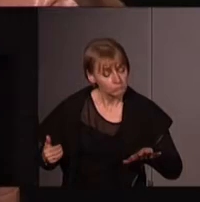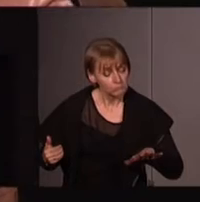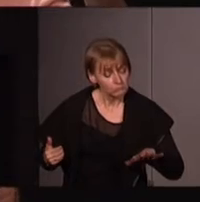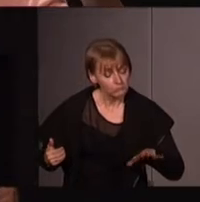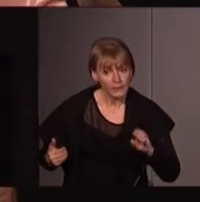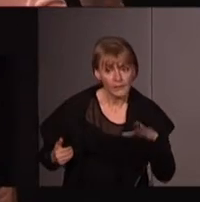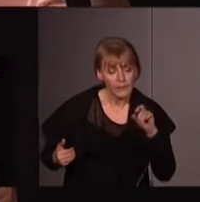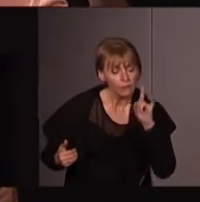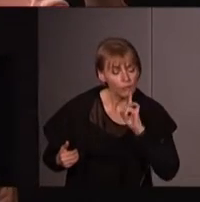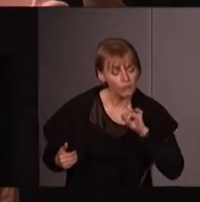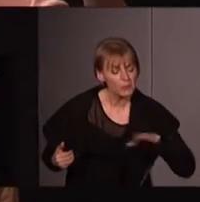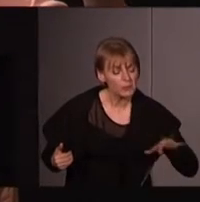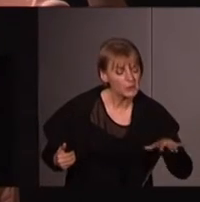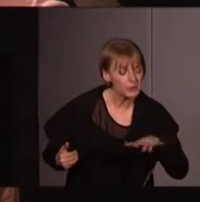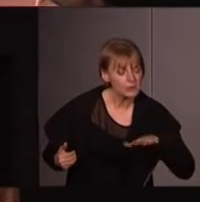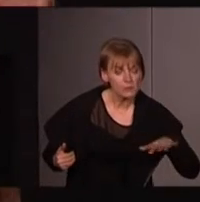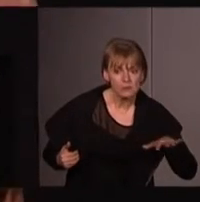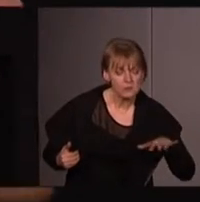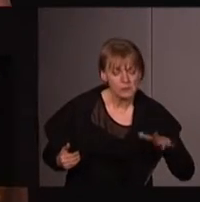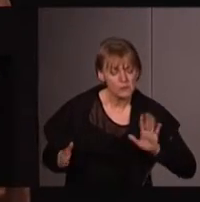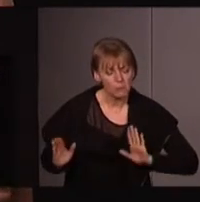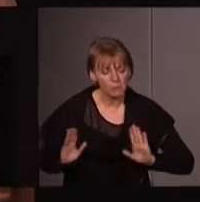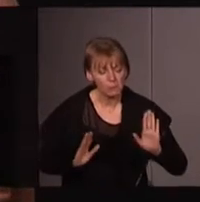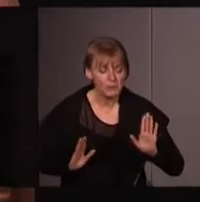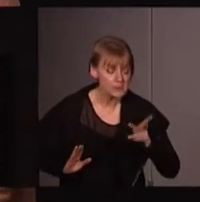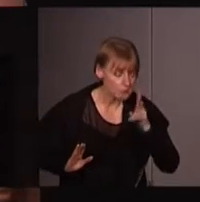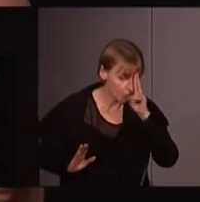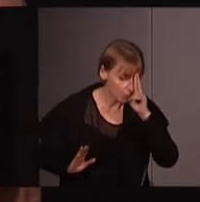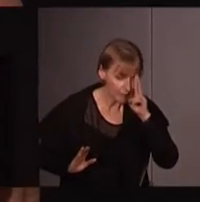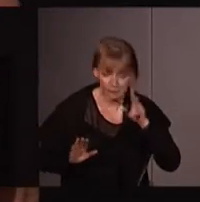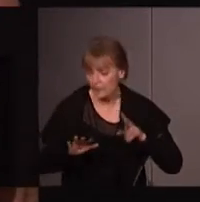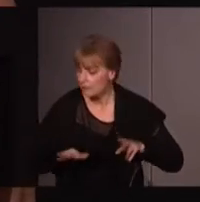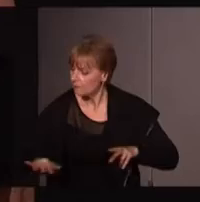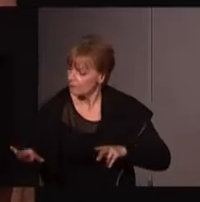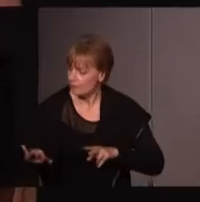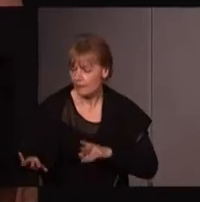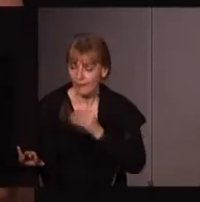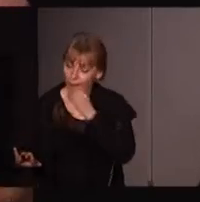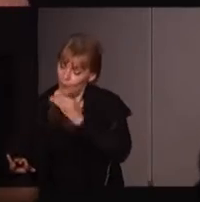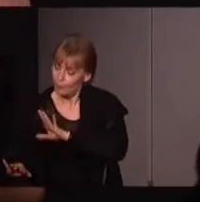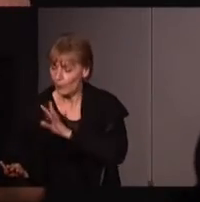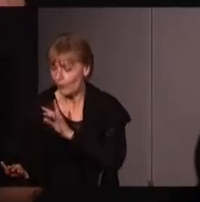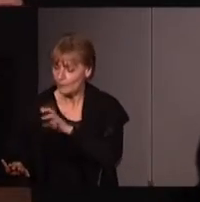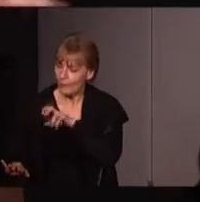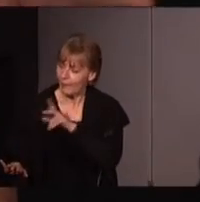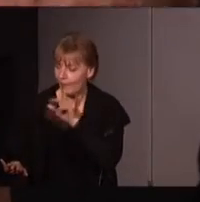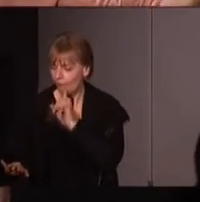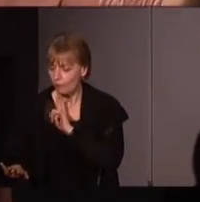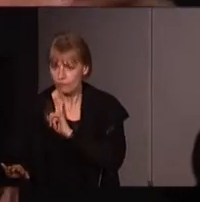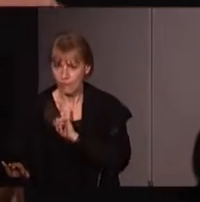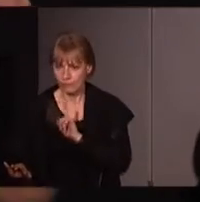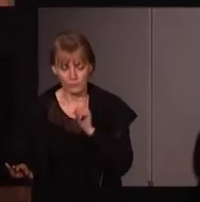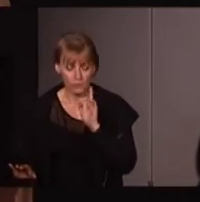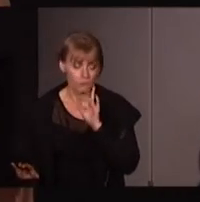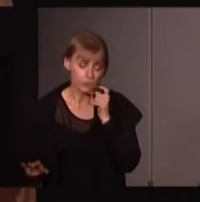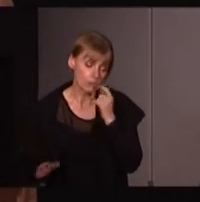des éco-féministes obscurantistes, complètement essentialistes, un peu bêtes, ou je ne sais pas quoi, et puis les vrais, bonnes éco-féministes, ça, c'est dans le meilleur des cas, parce que, en général, sinon, on jette